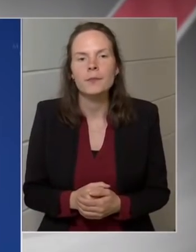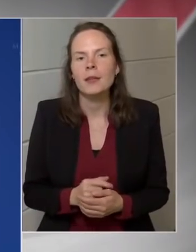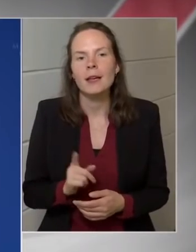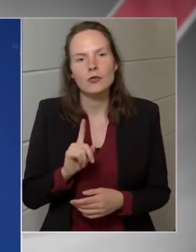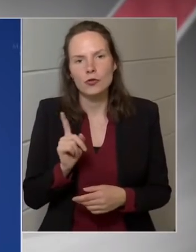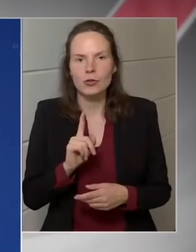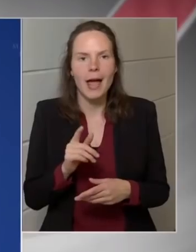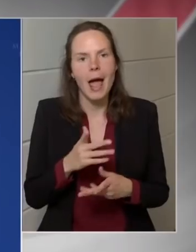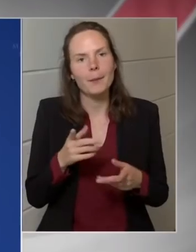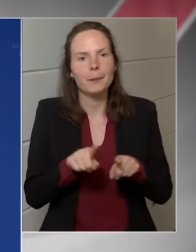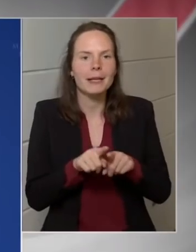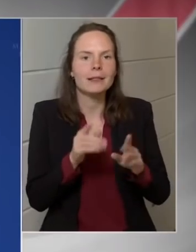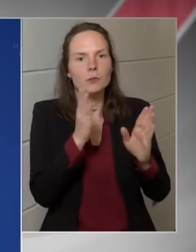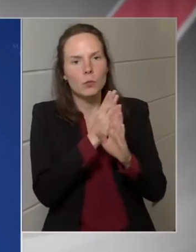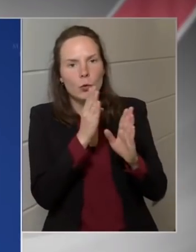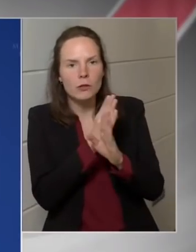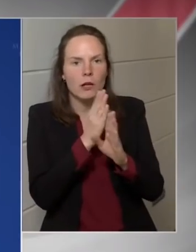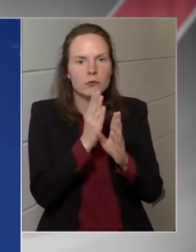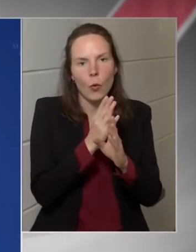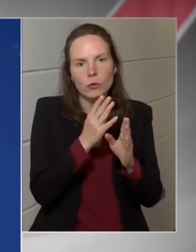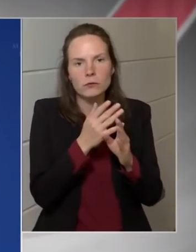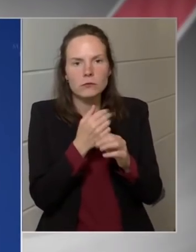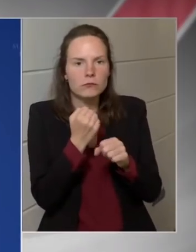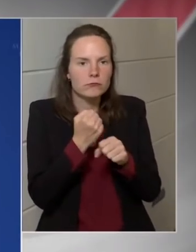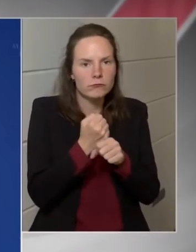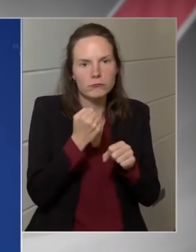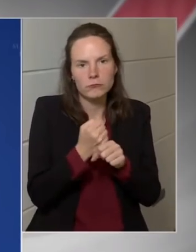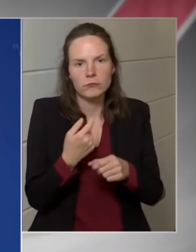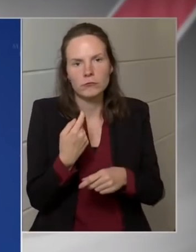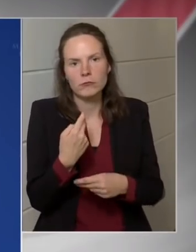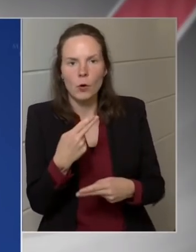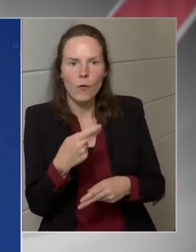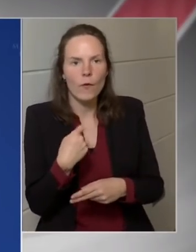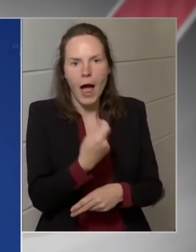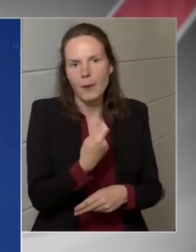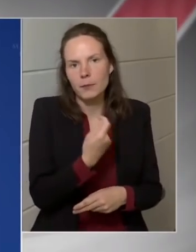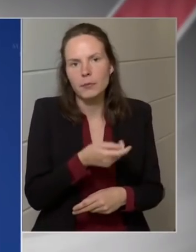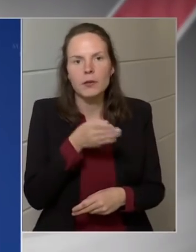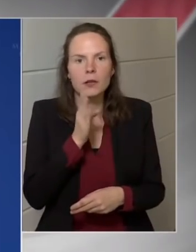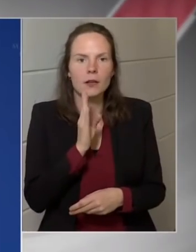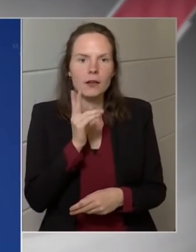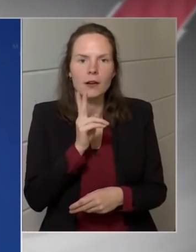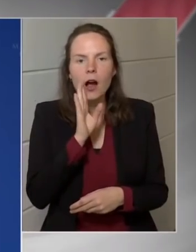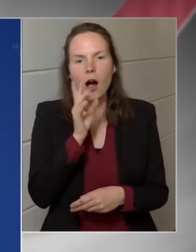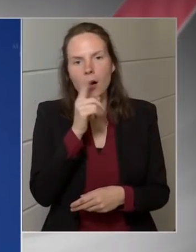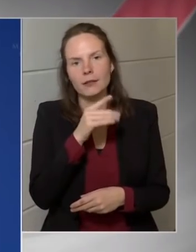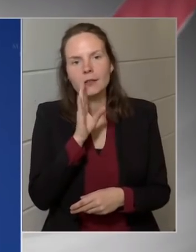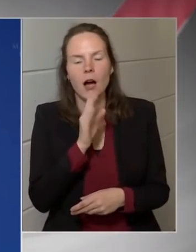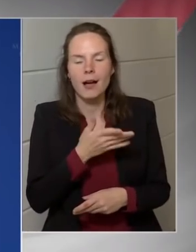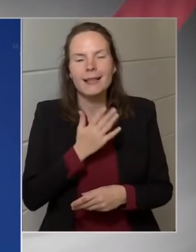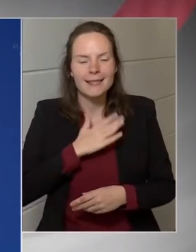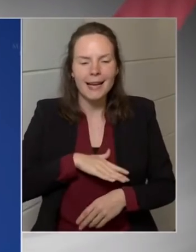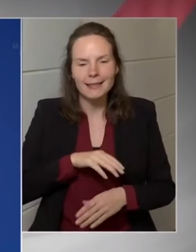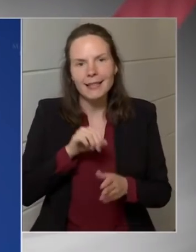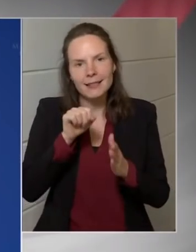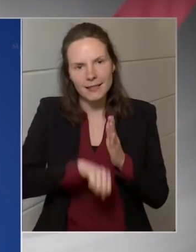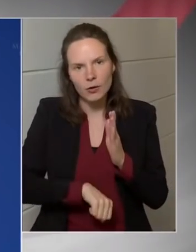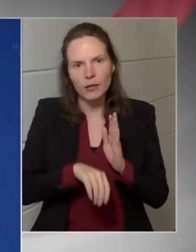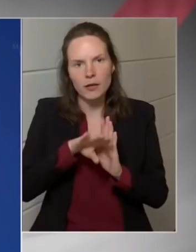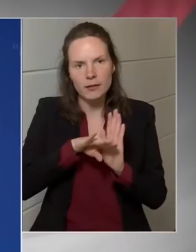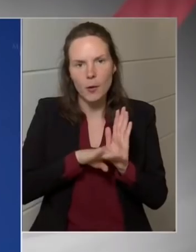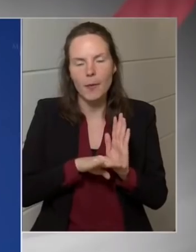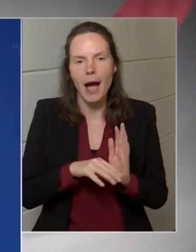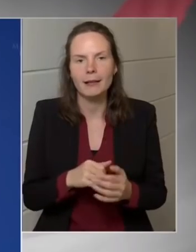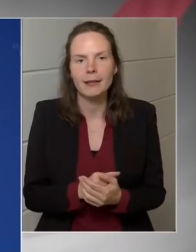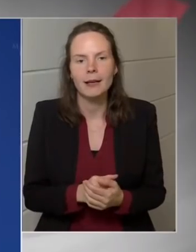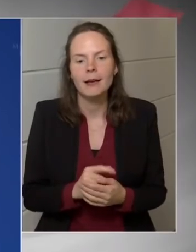ebben a körben tartoznak, azoknak, akik valóban egyéni egzisztenciákat, kisválkozásokat működtetnek, és nem pedig